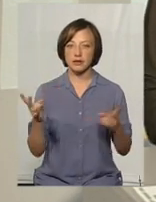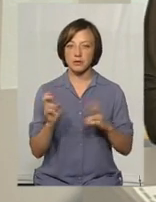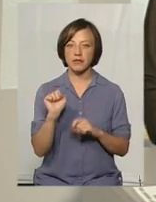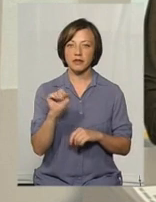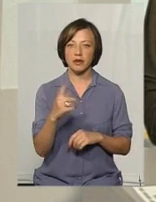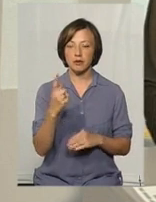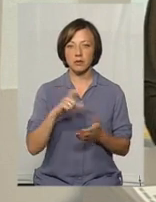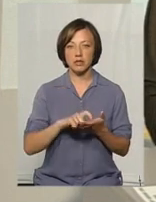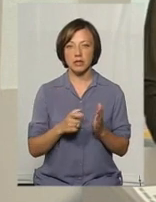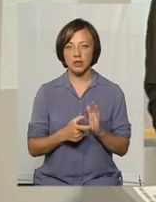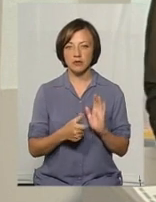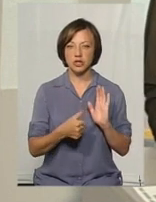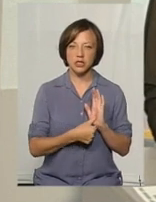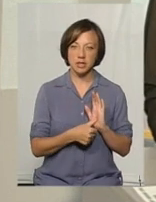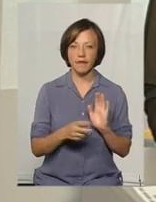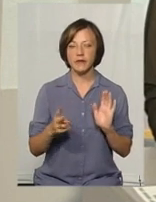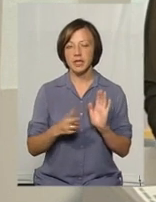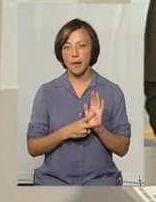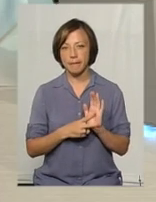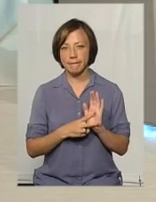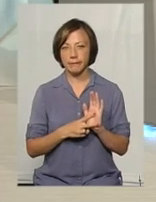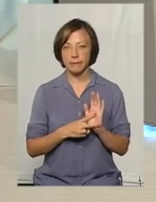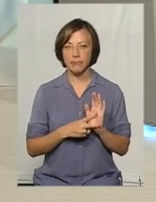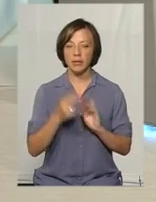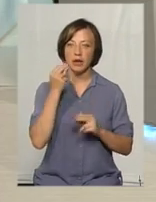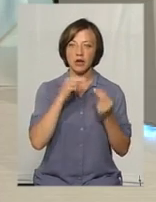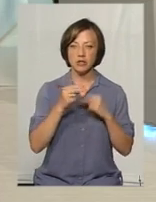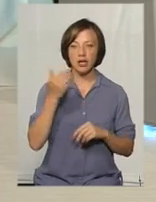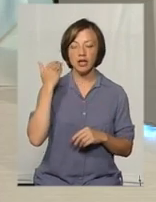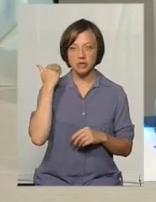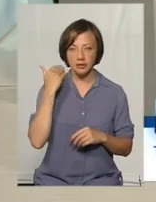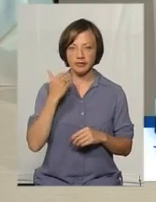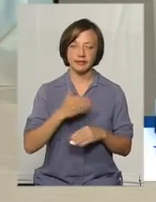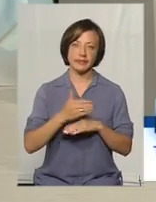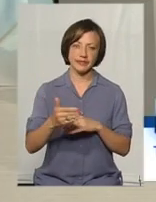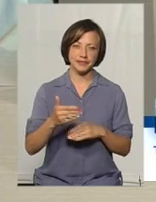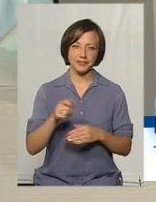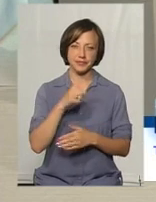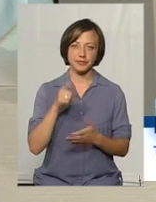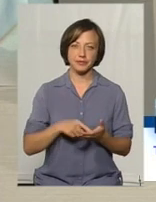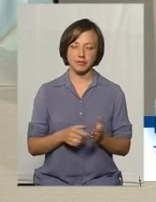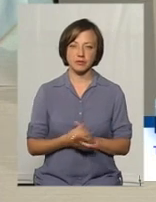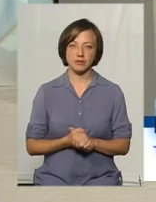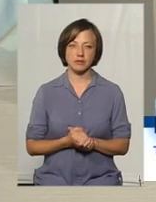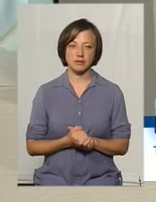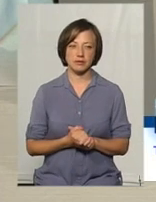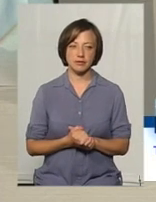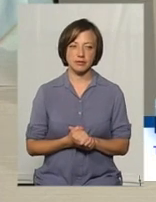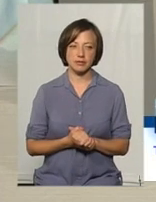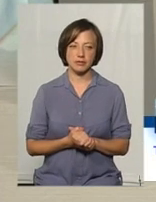дитину у перший клас? О 6 чи у 7 років? Чи краще, чим раніше, чи, можливо, все ж таки, пізніше?